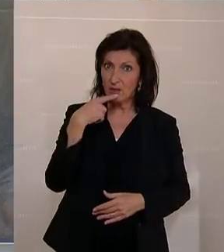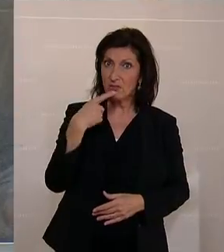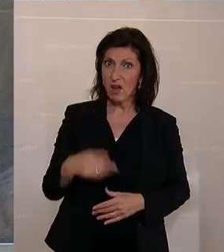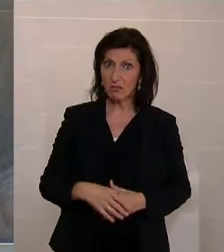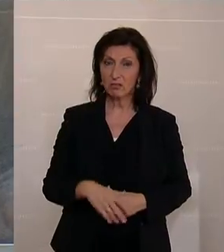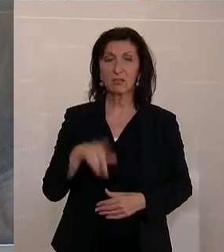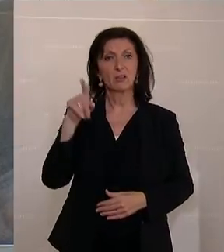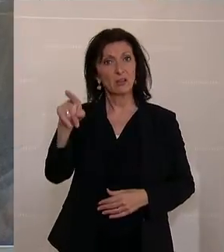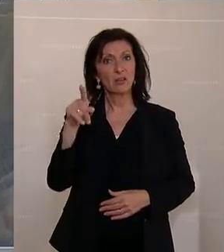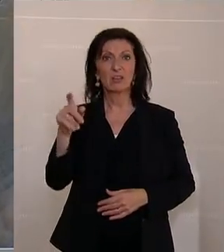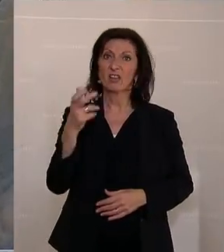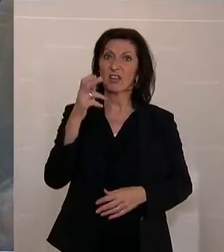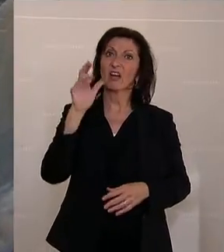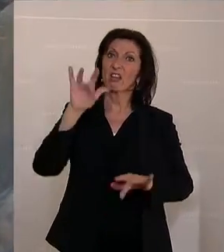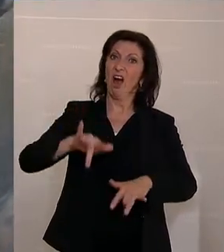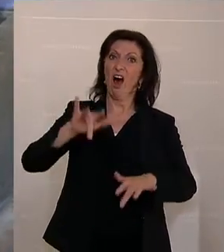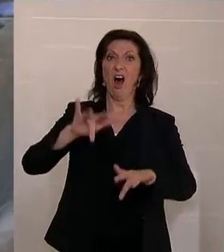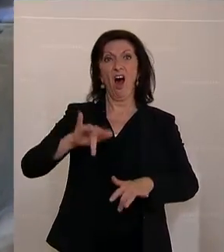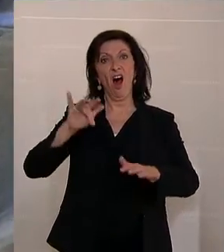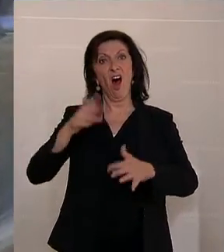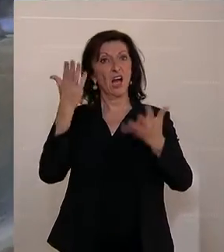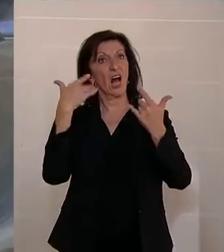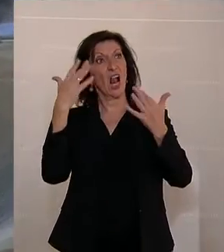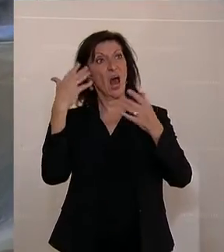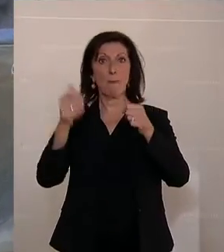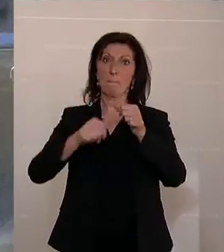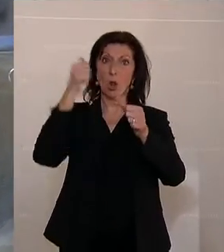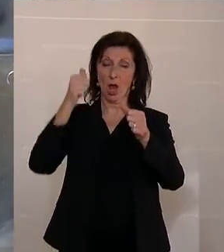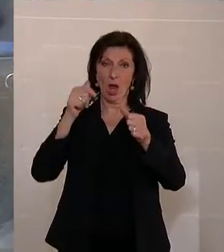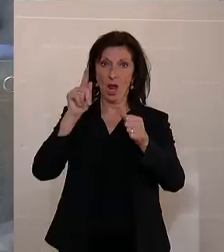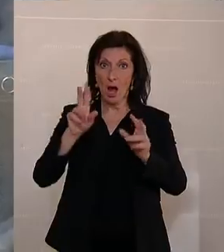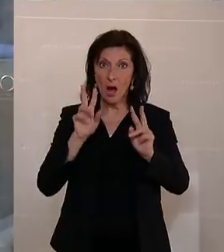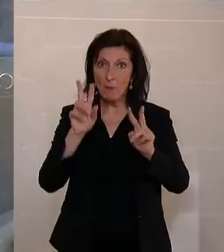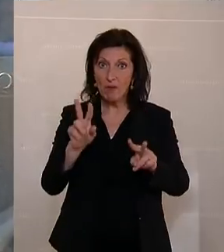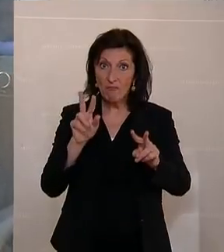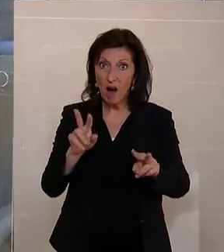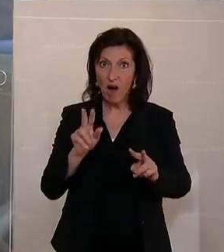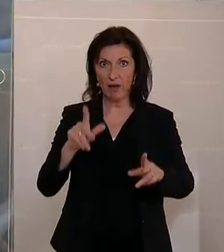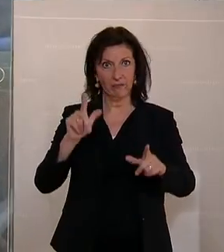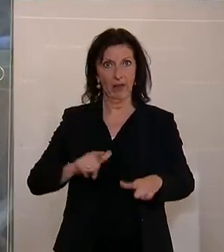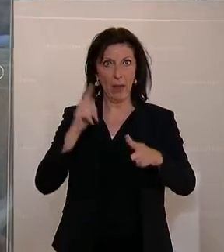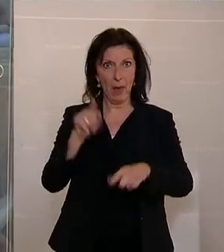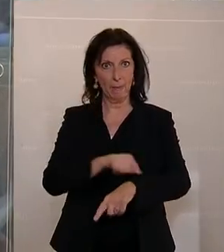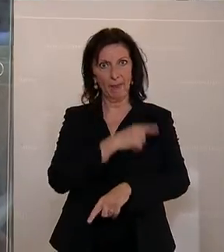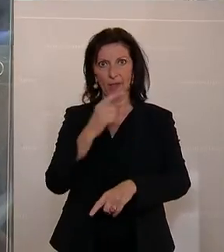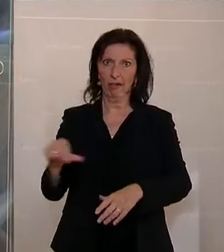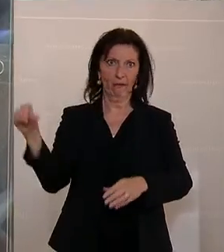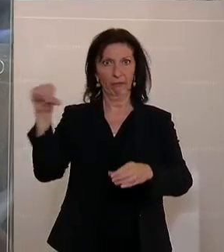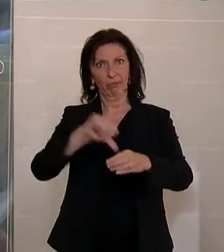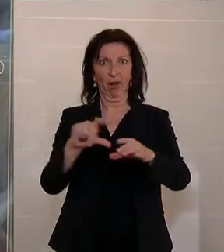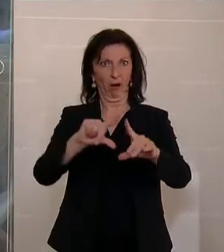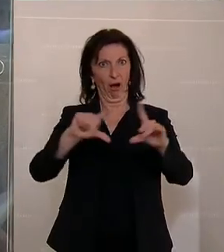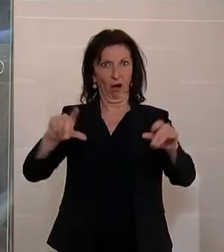klimapolitisches Steuermodell zu haben, aber ihr gebt es den Leuten eigentlich eine lebenslange Tankkarte. Aus meiner Sicht,